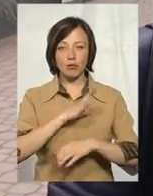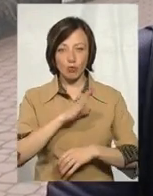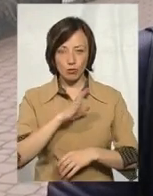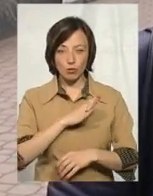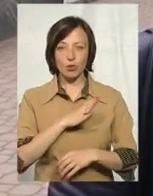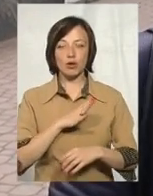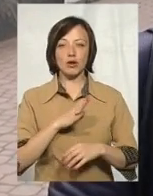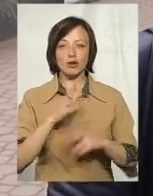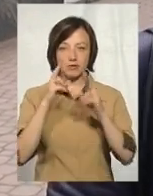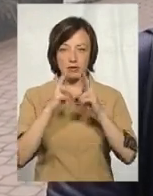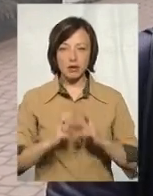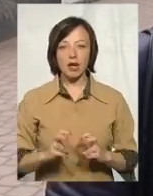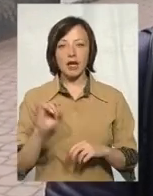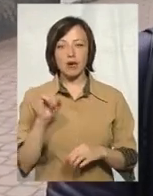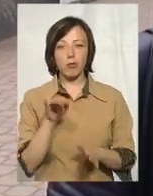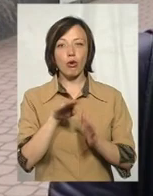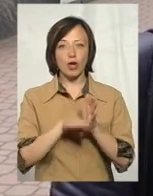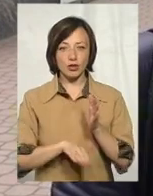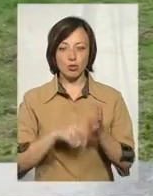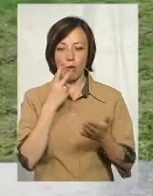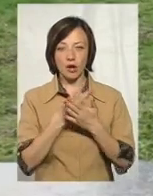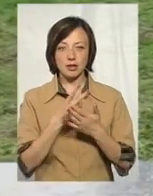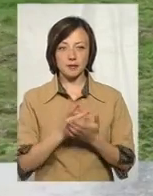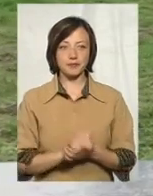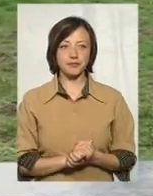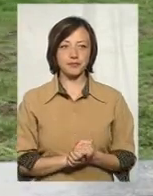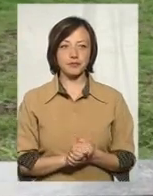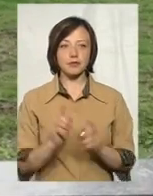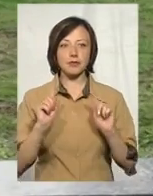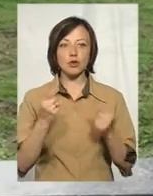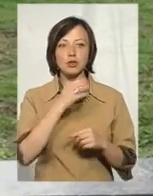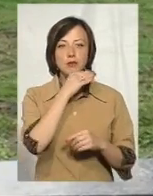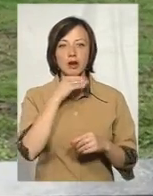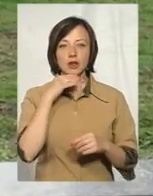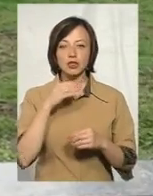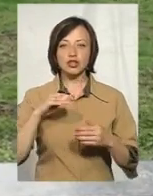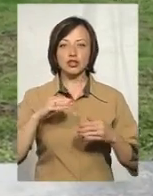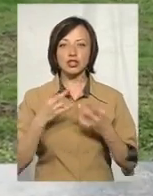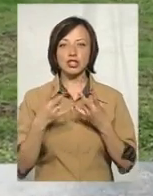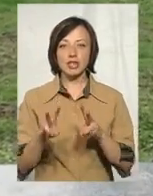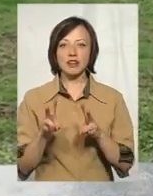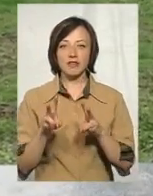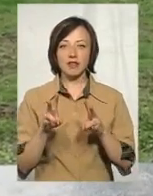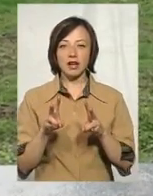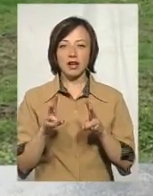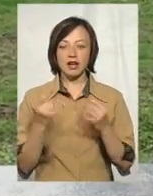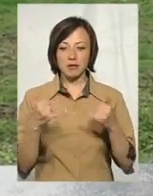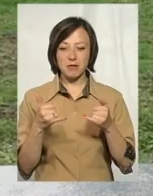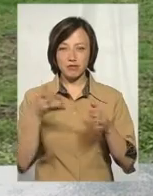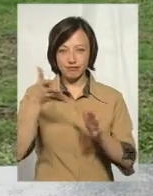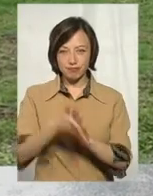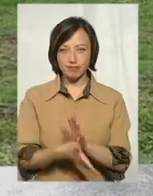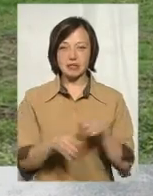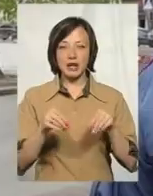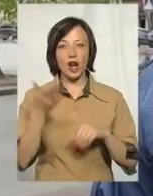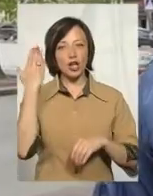в лабораторії, і вона погіршується показники. Дуже багато шкідливих стоків йде в землю. А раніше, мені здається, що вона